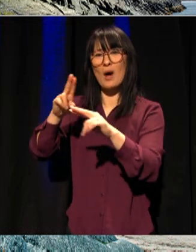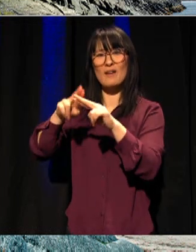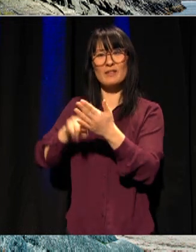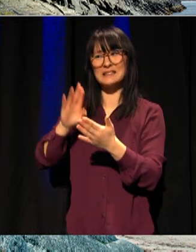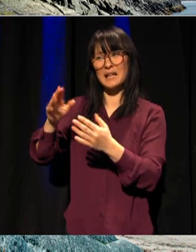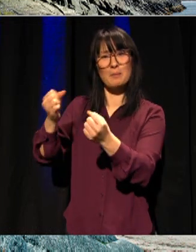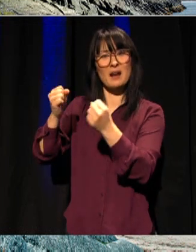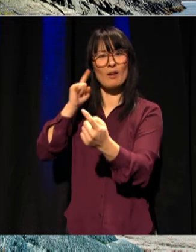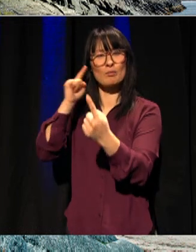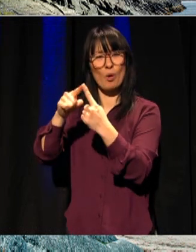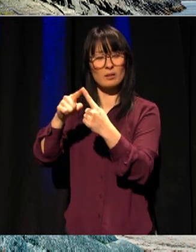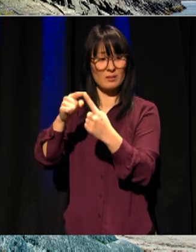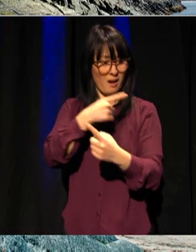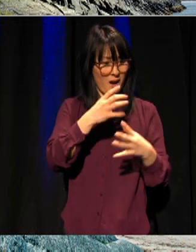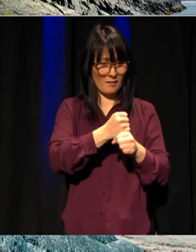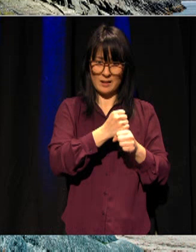år allerede.